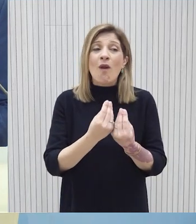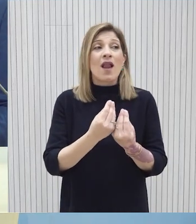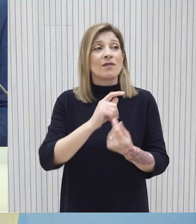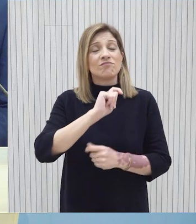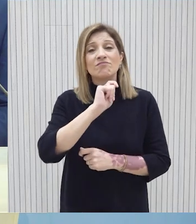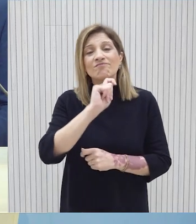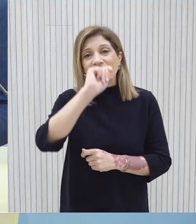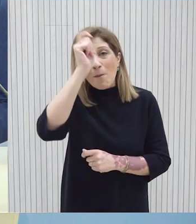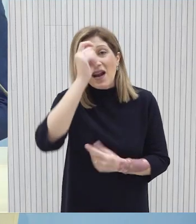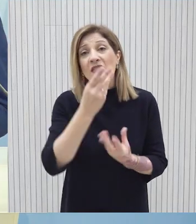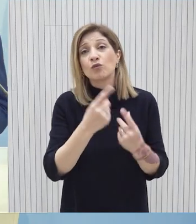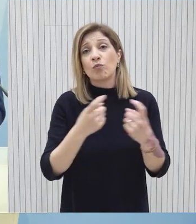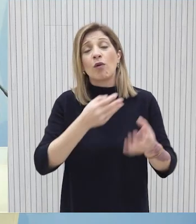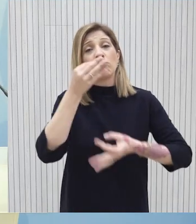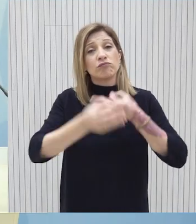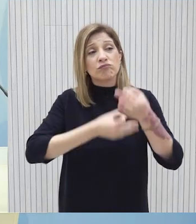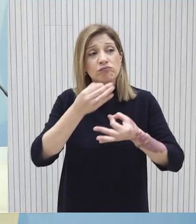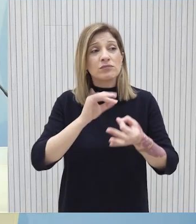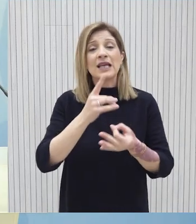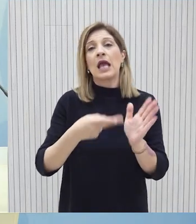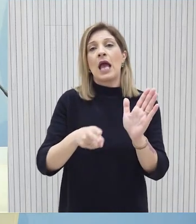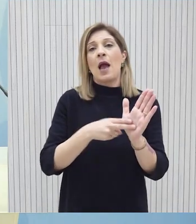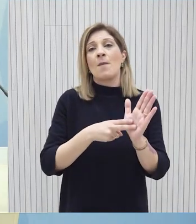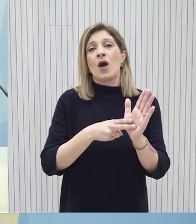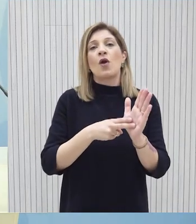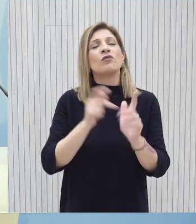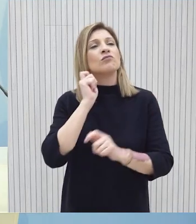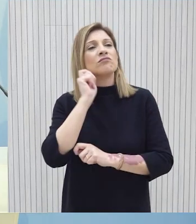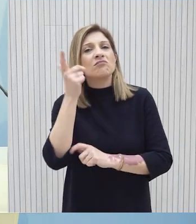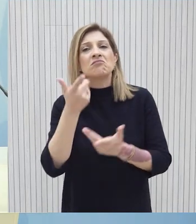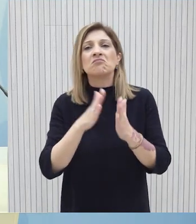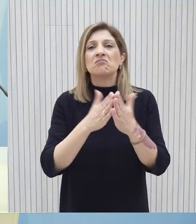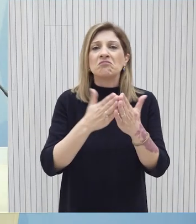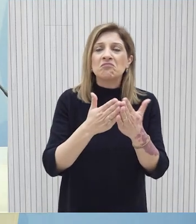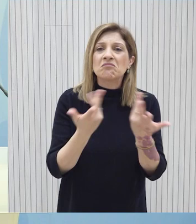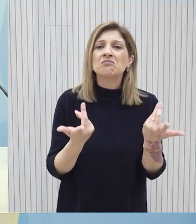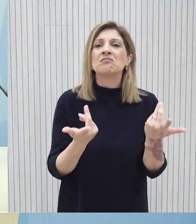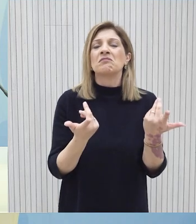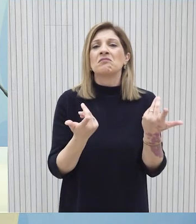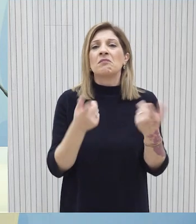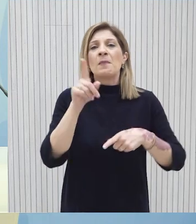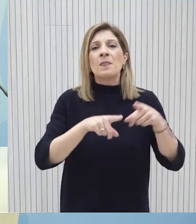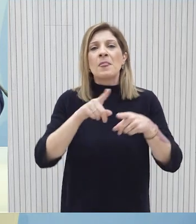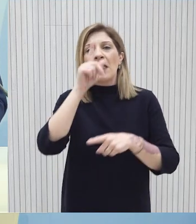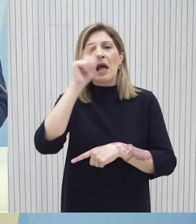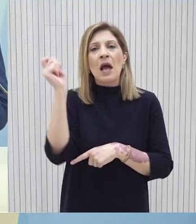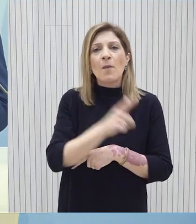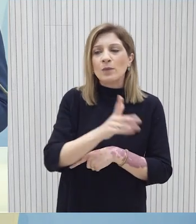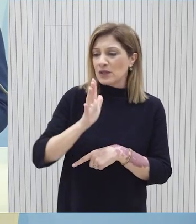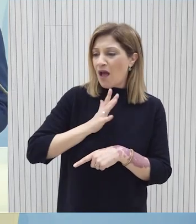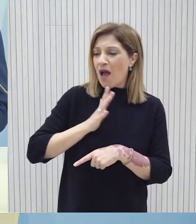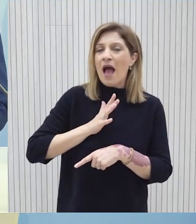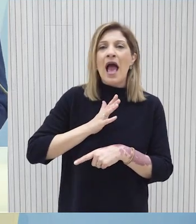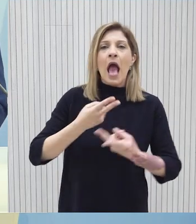όπως την λογοκρισία ή και απαγόρευση σχολικών εχειριδίων την απόρριψη Εκπαιδευτικών που